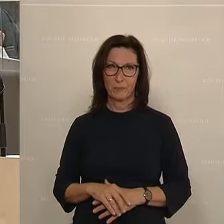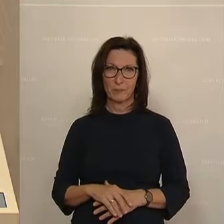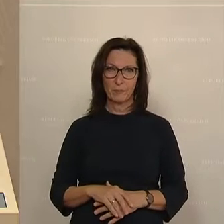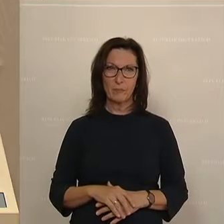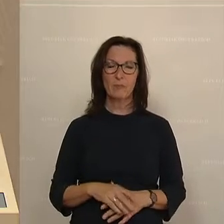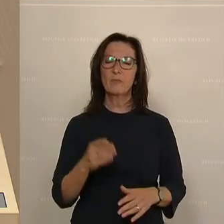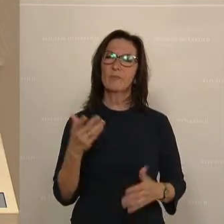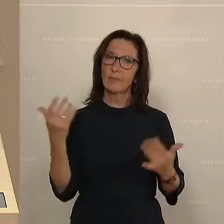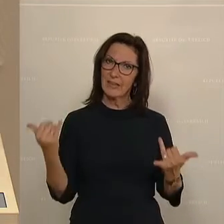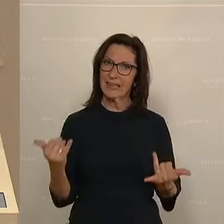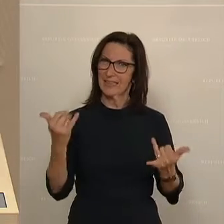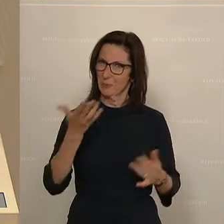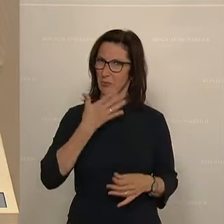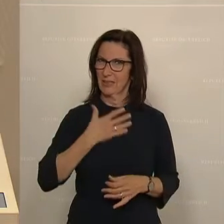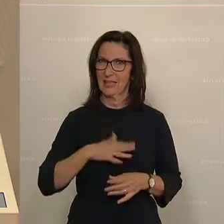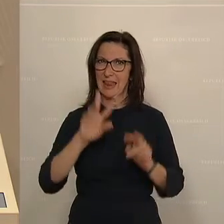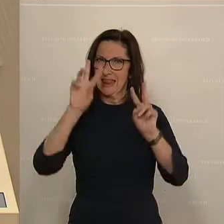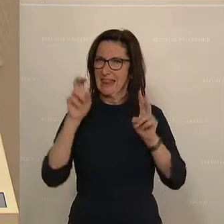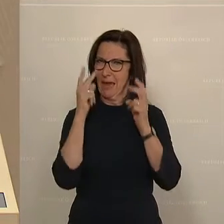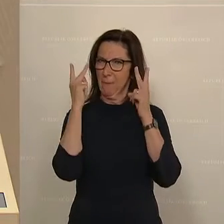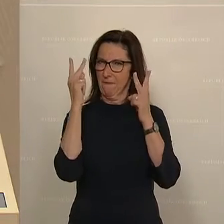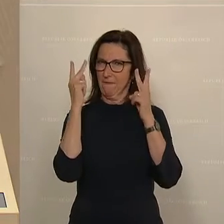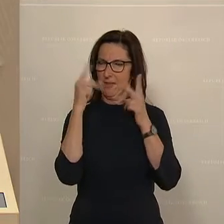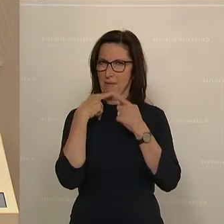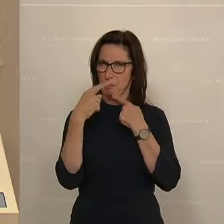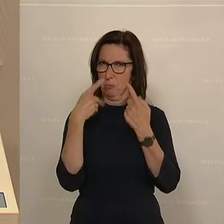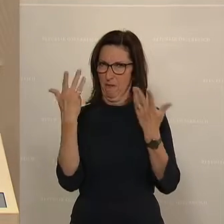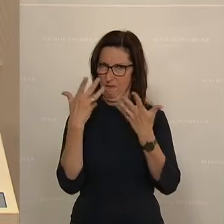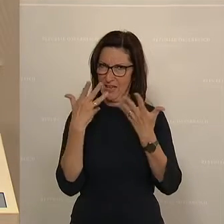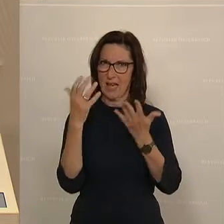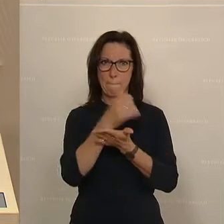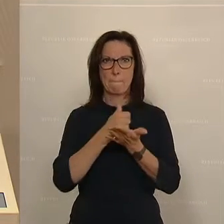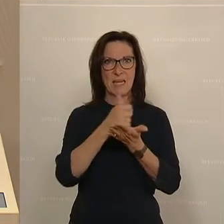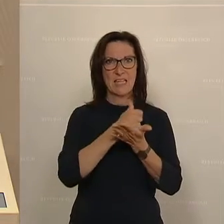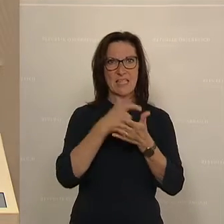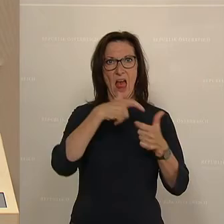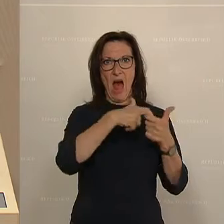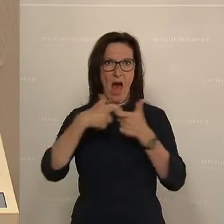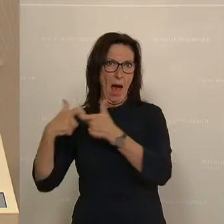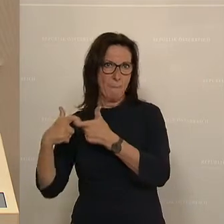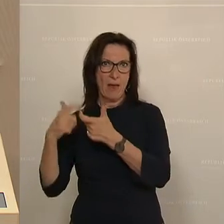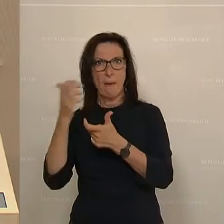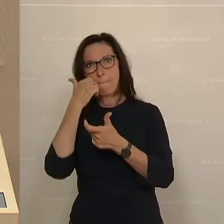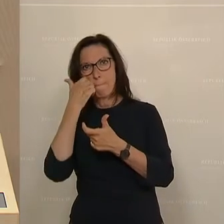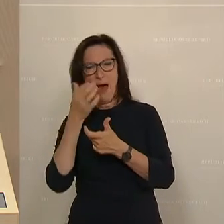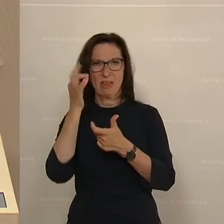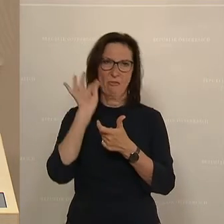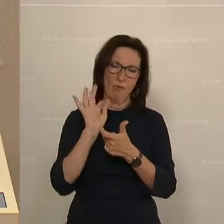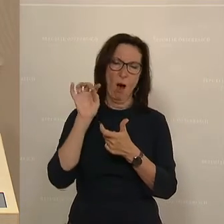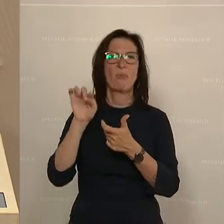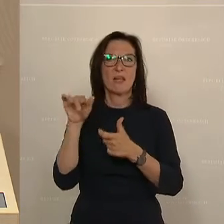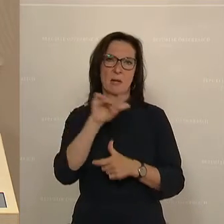Ich möchte hier eine wichtige Thematik aufgreifen, nämlich die geschlechtsspezifische Medizin, wo einiges verbesserungswürdig erscheint.